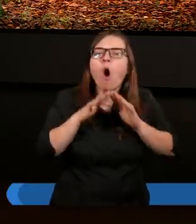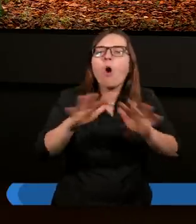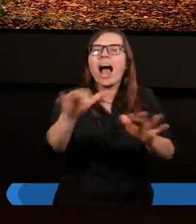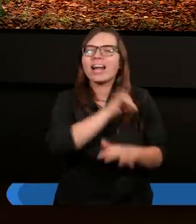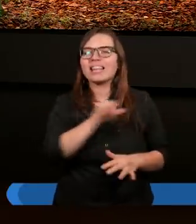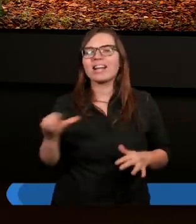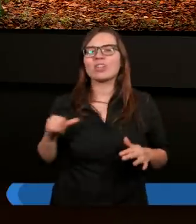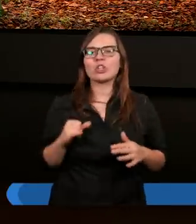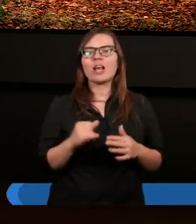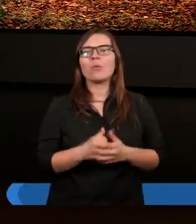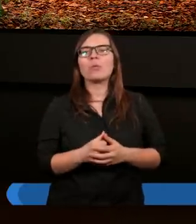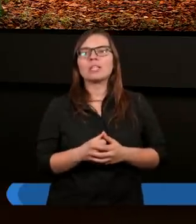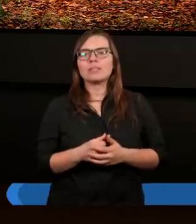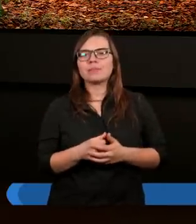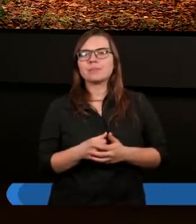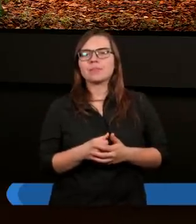się,